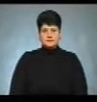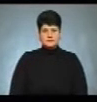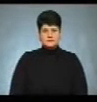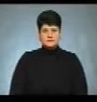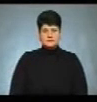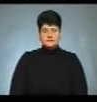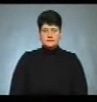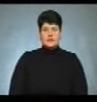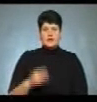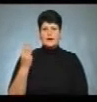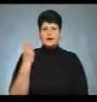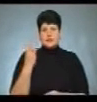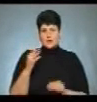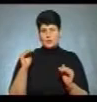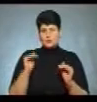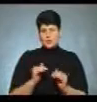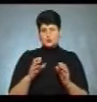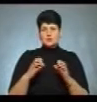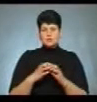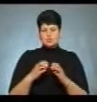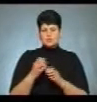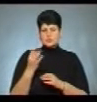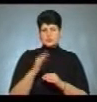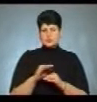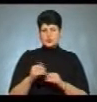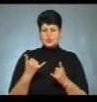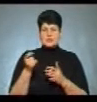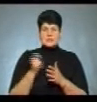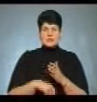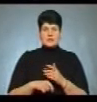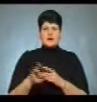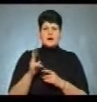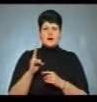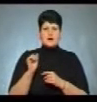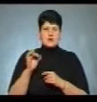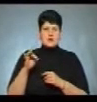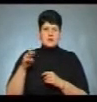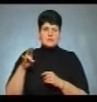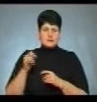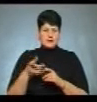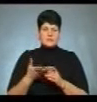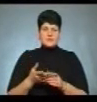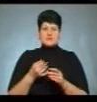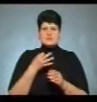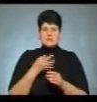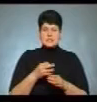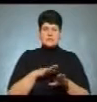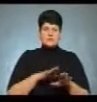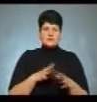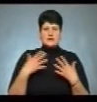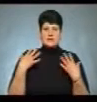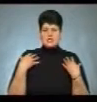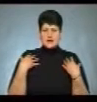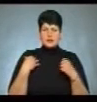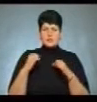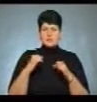Третю молодшу групу 14-го садочка сьогодні закрили на карантин, повідомила заступник начальника управління освіти та науки Тернопільської